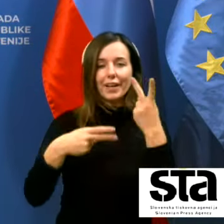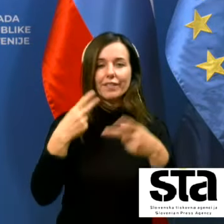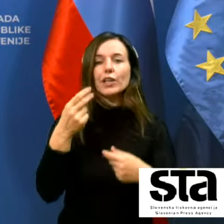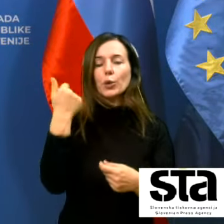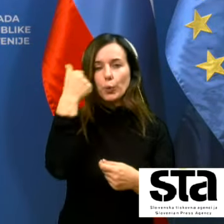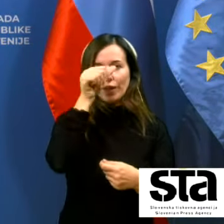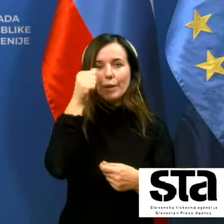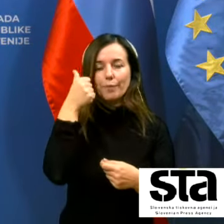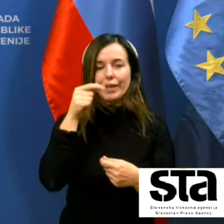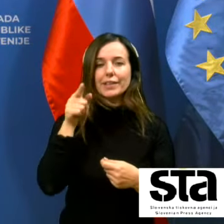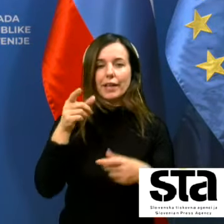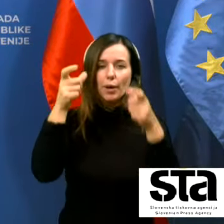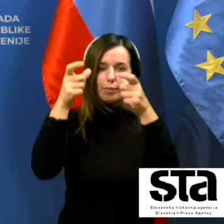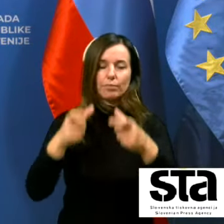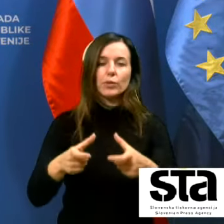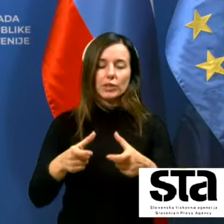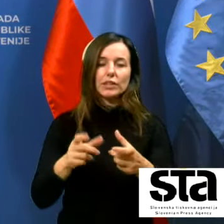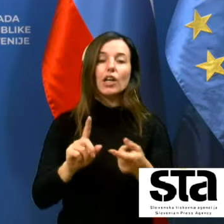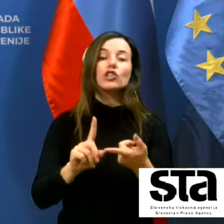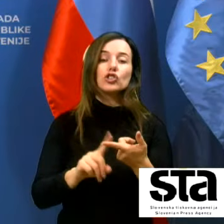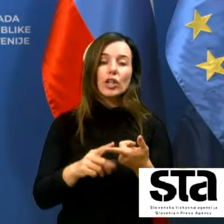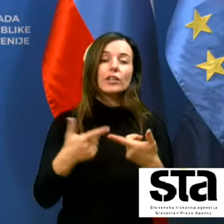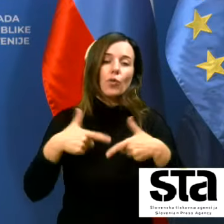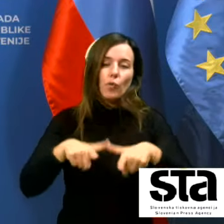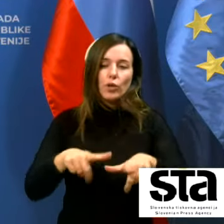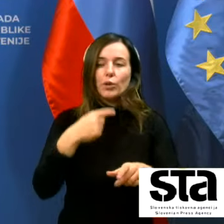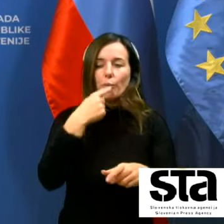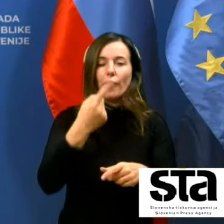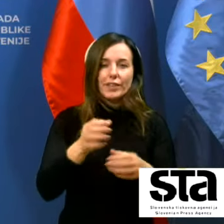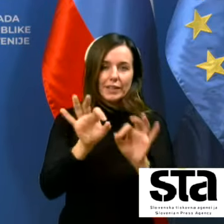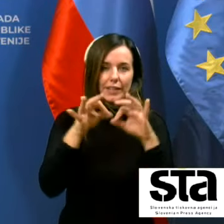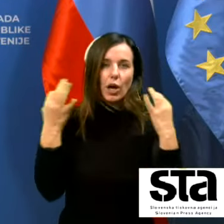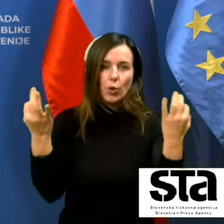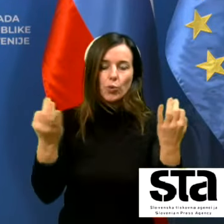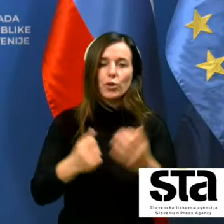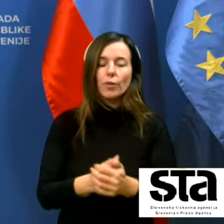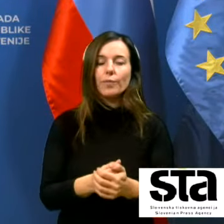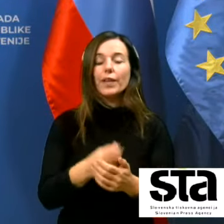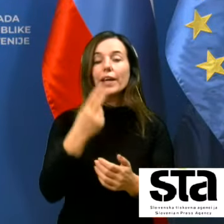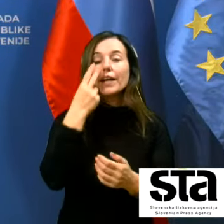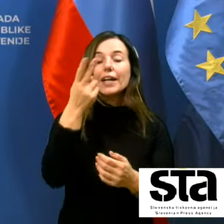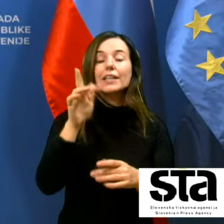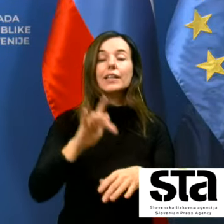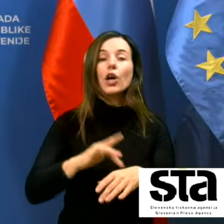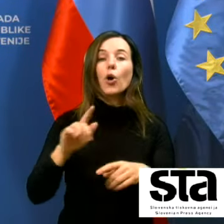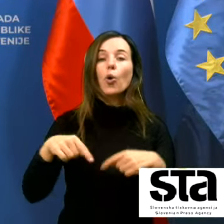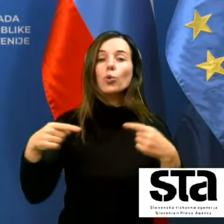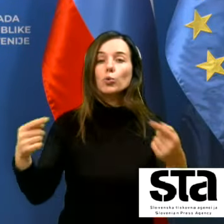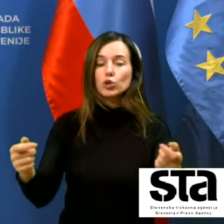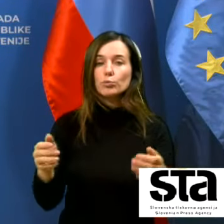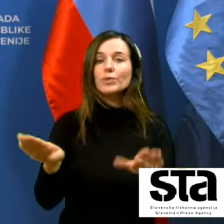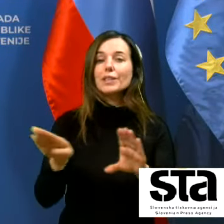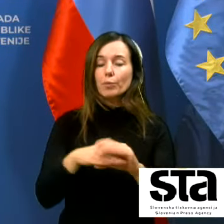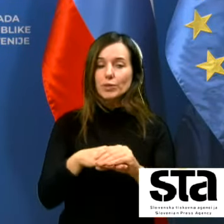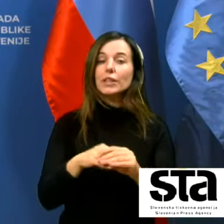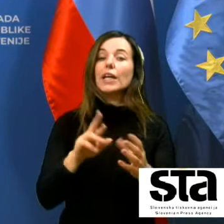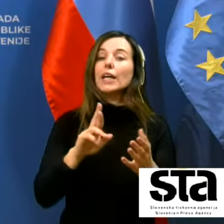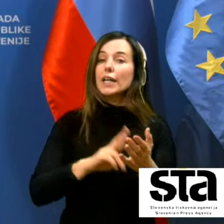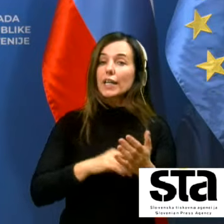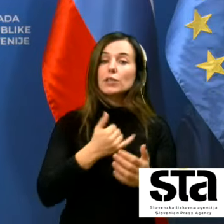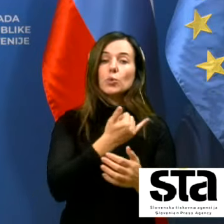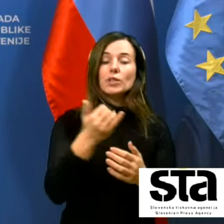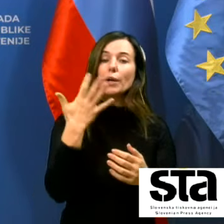čepač lahko na ta način povemo zdaj kar se tiče okužb seveda zaposlenih res je vsak 25